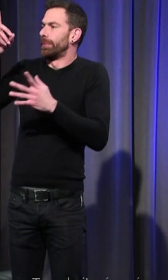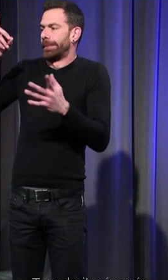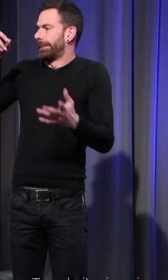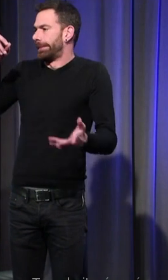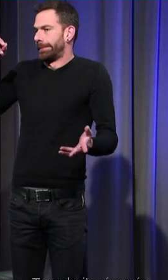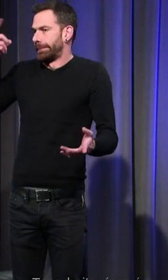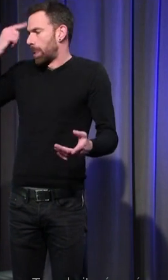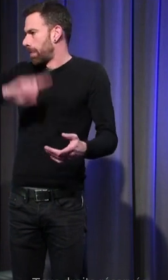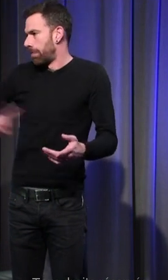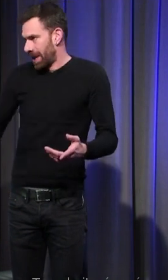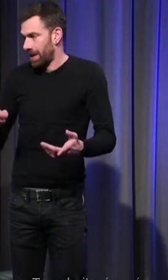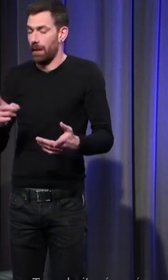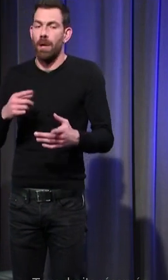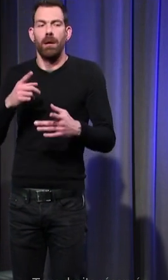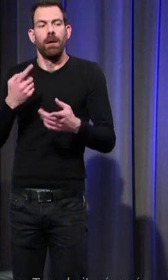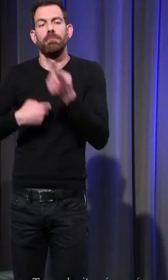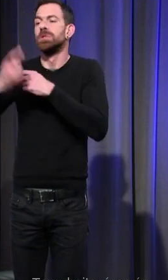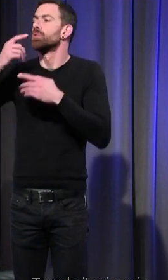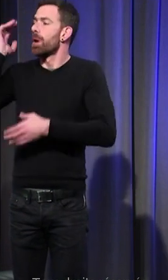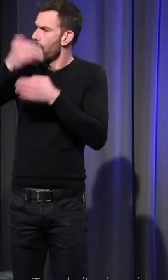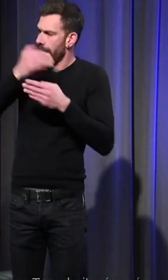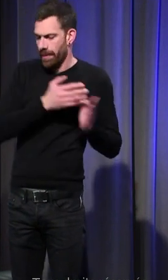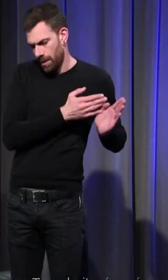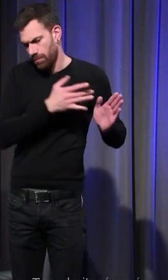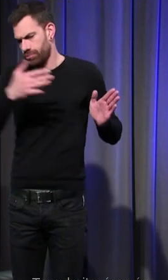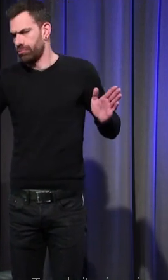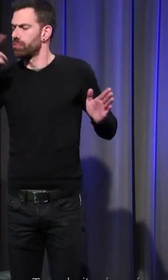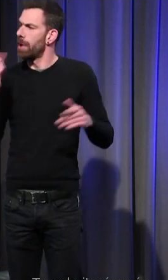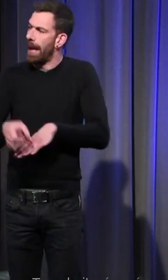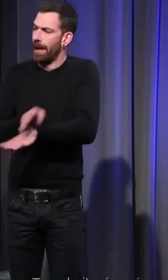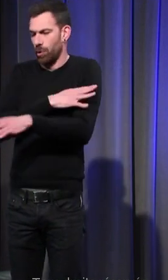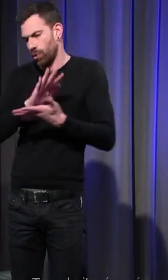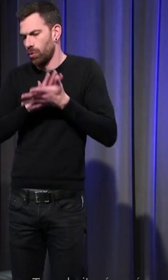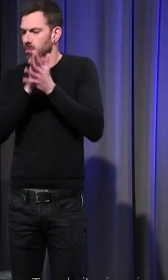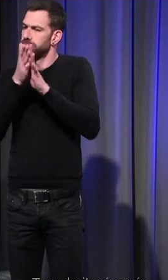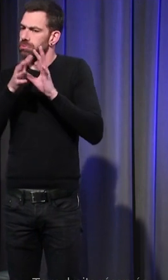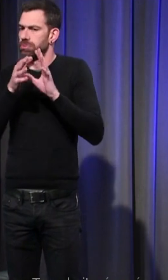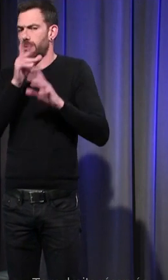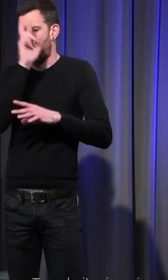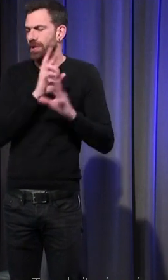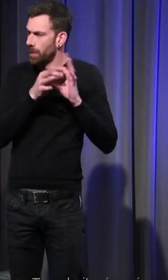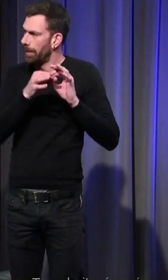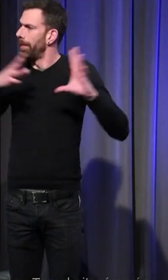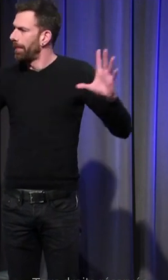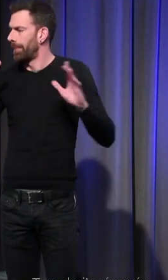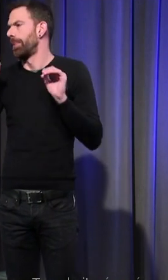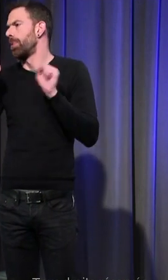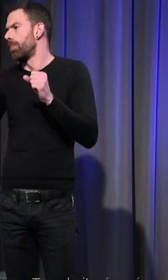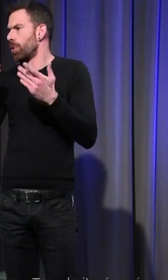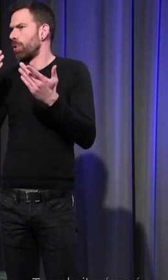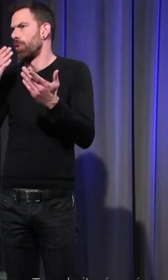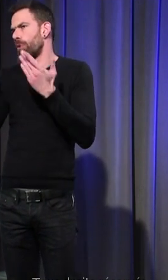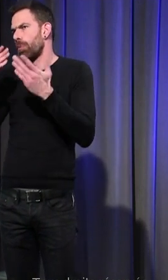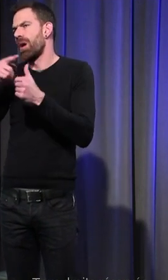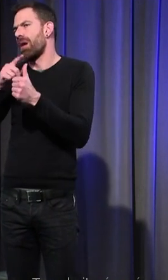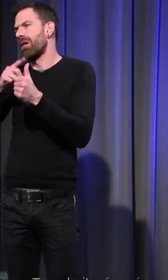l'histoire du Moyen-Âge l'émotion est un petit peu laïcisée si je puis dire et devient assez comparable à la mélancolie c'est